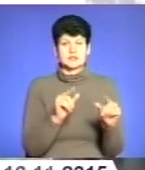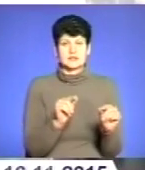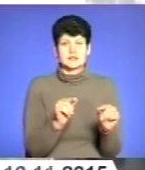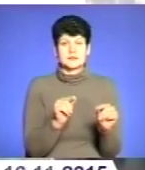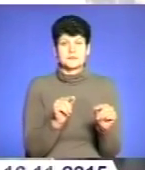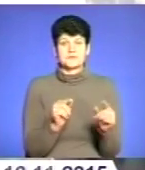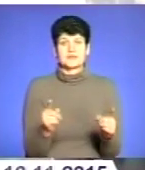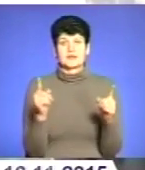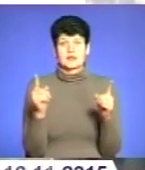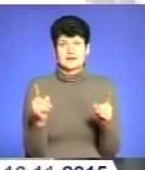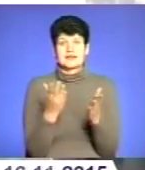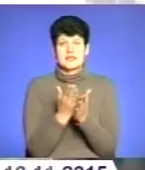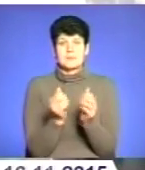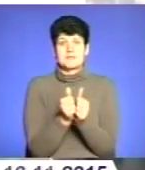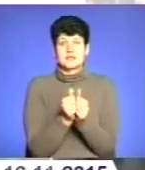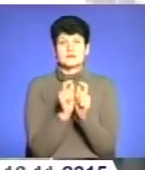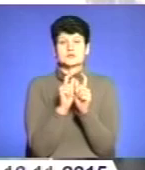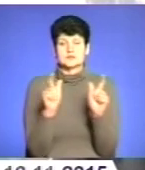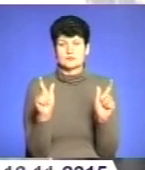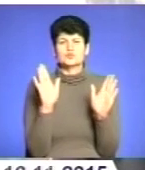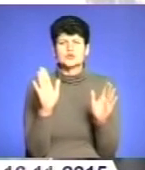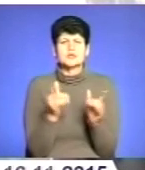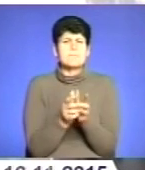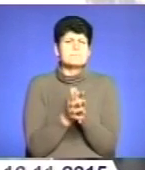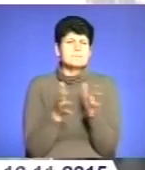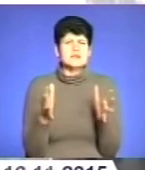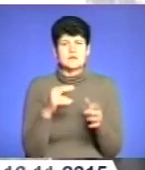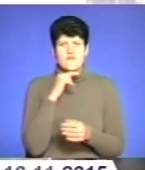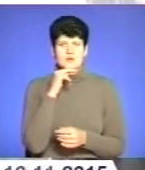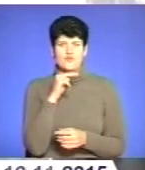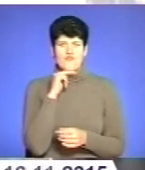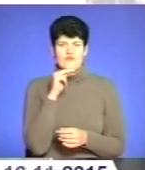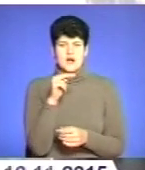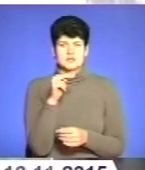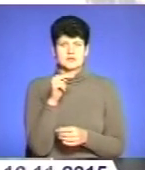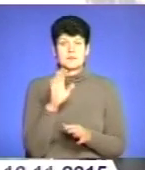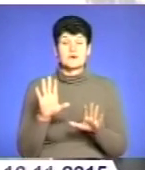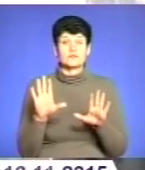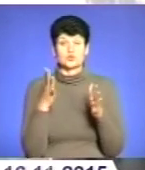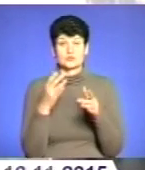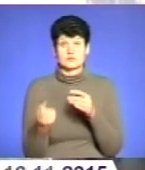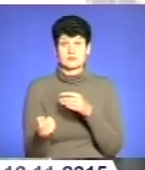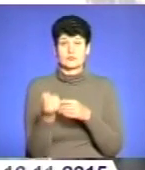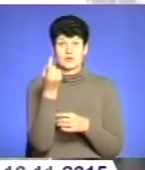автодороги, де межує з навчальними закладами, бути максимально уважними та при раптовій появі